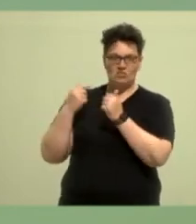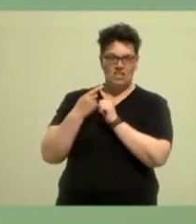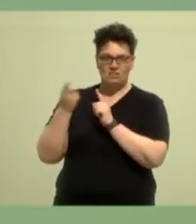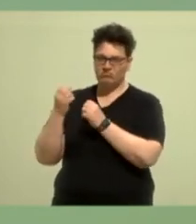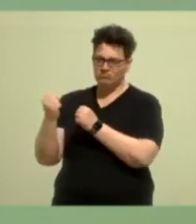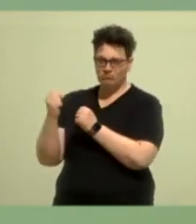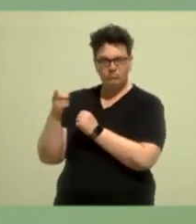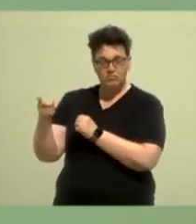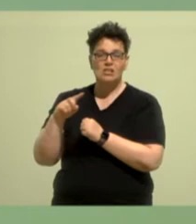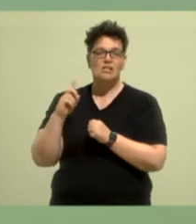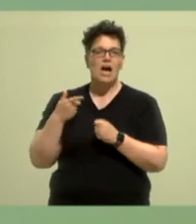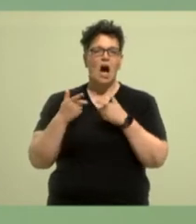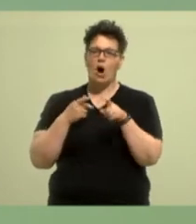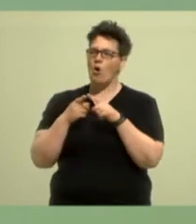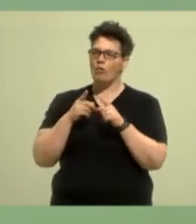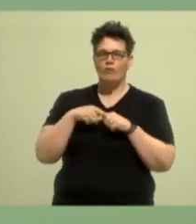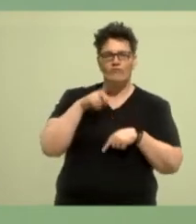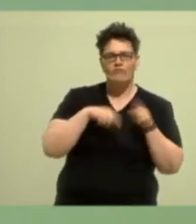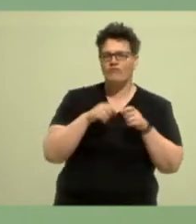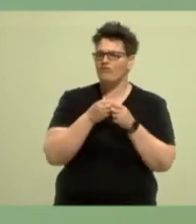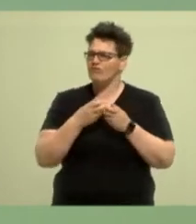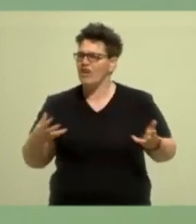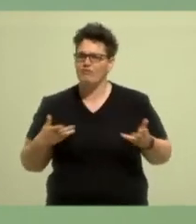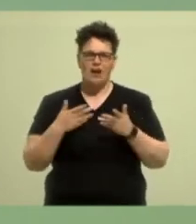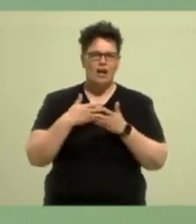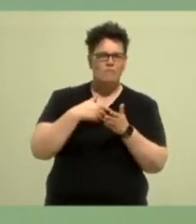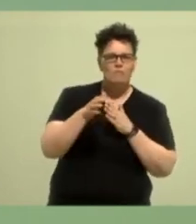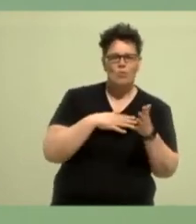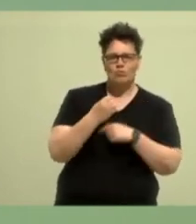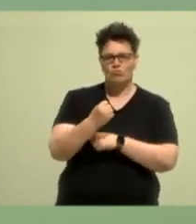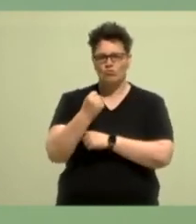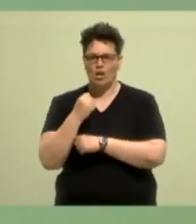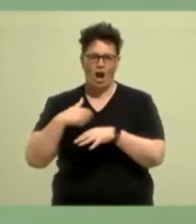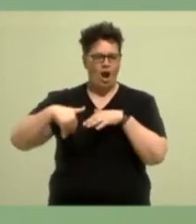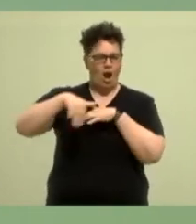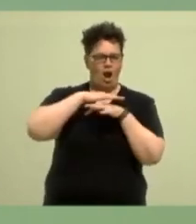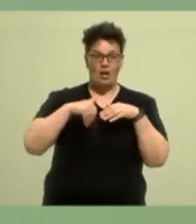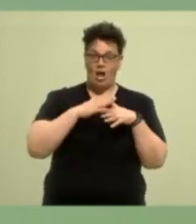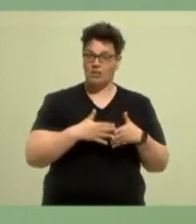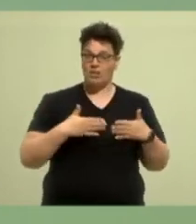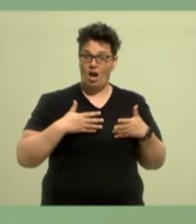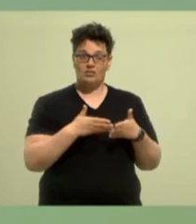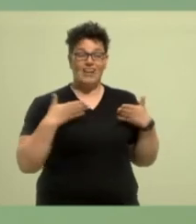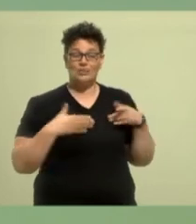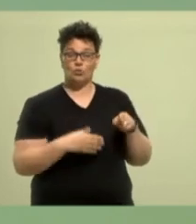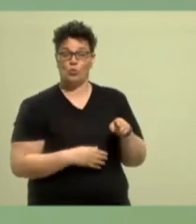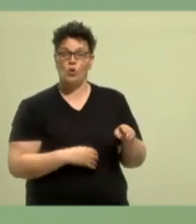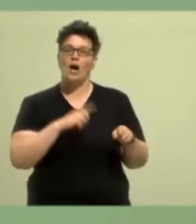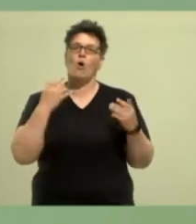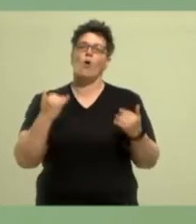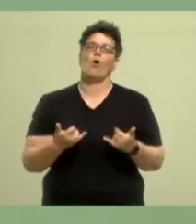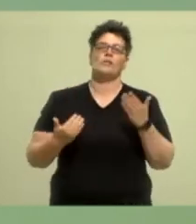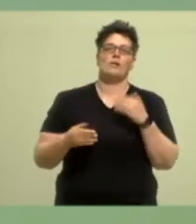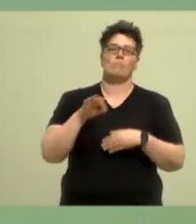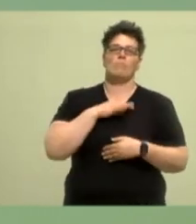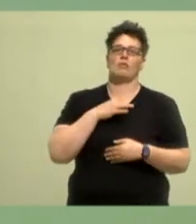starken, bunten, kreativen, vielfältigen und einfach riesigen Landtagsfraktion. Und heute wählen wir eine neue Parteiführung.